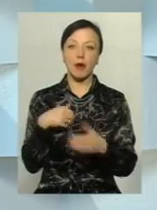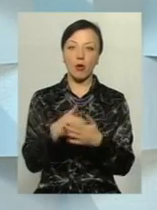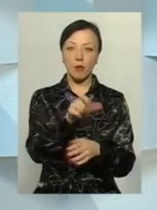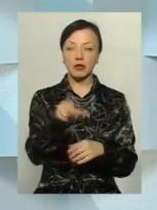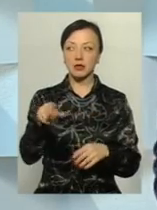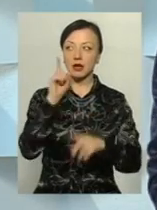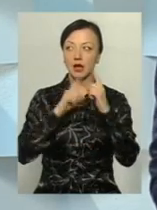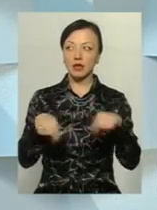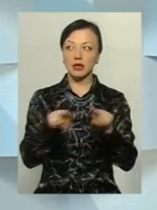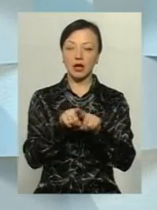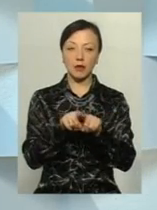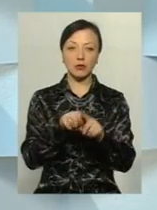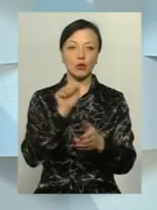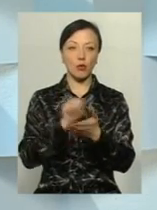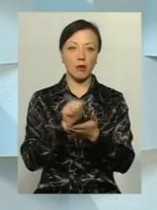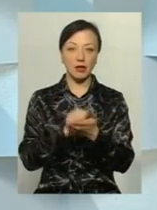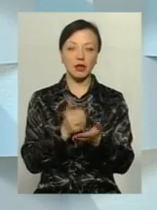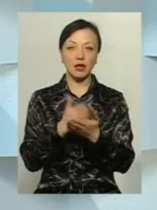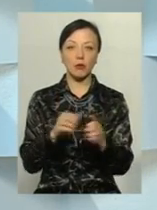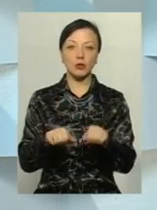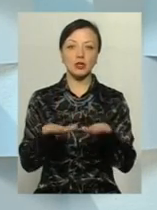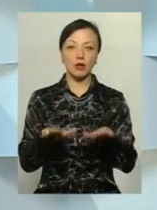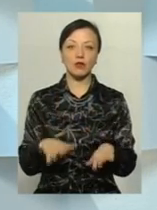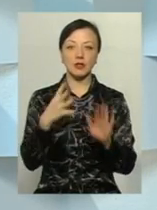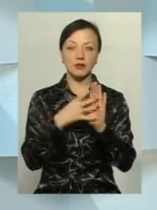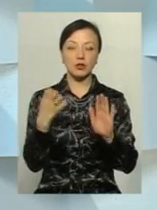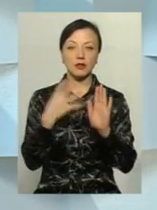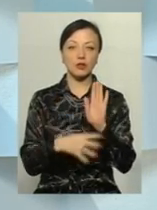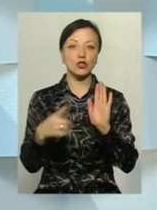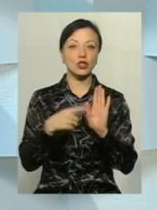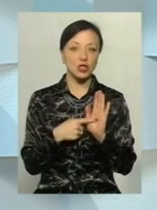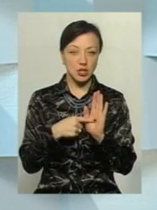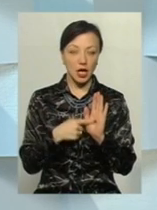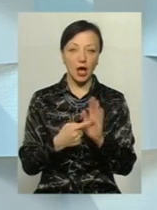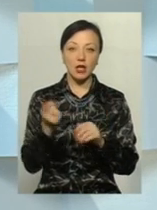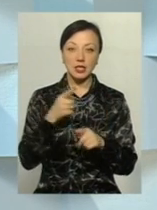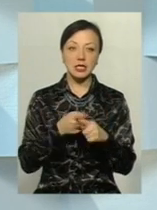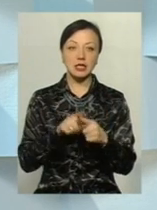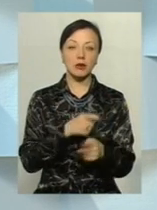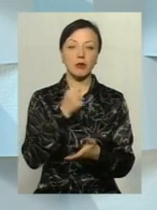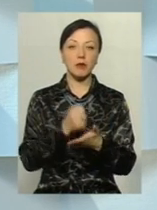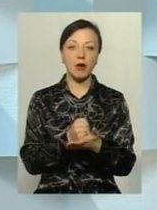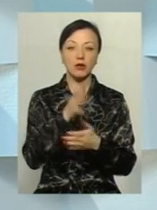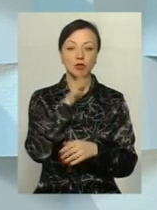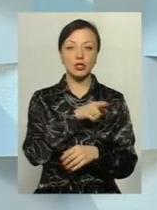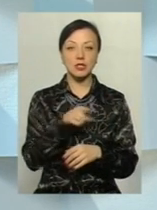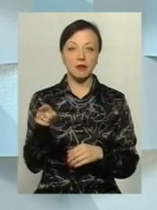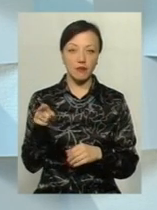Таким документом є постанова 996. Оскільки це приймалося в часі